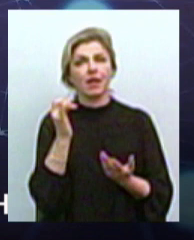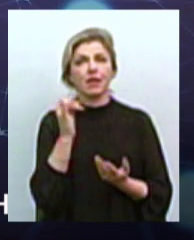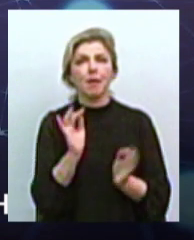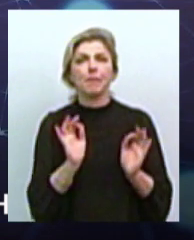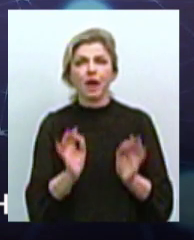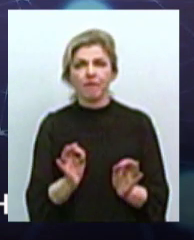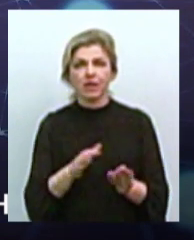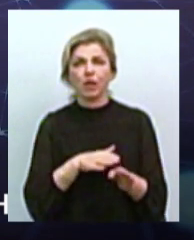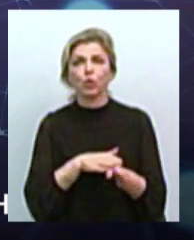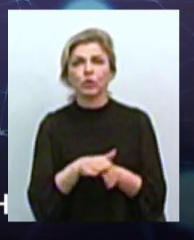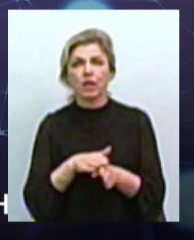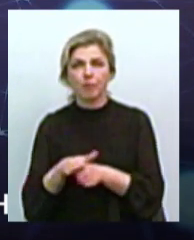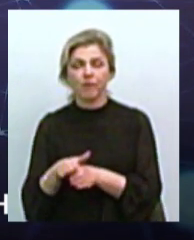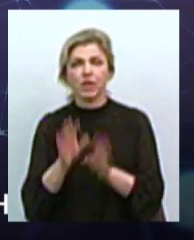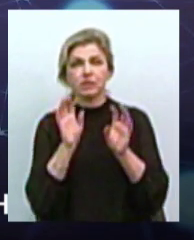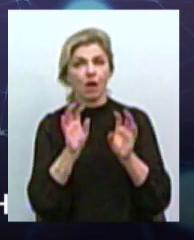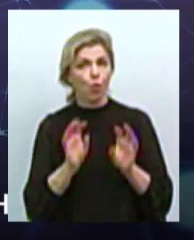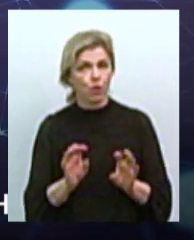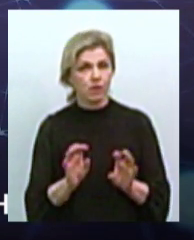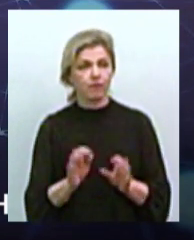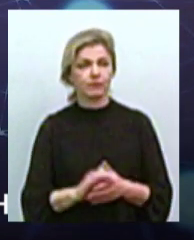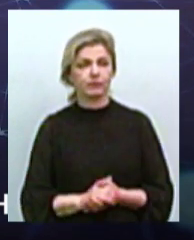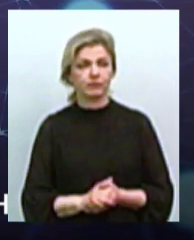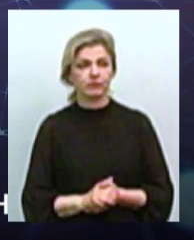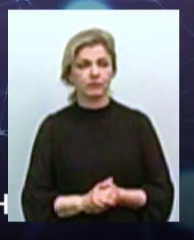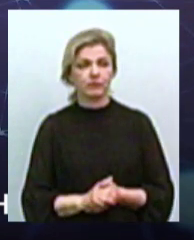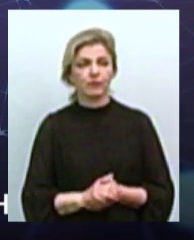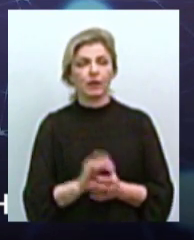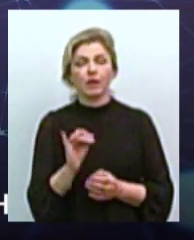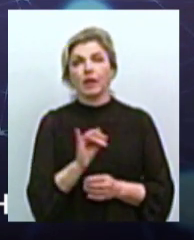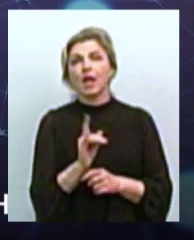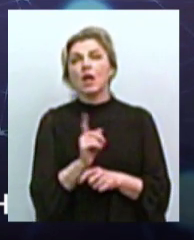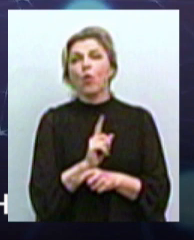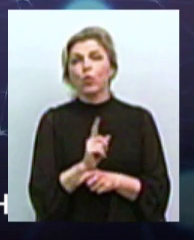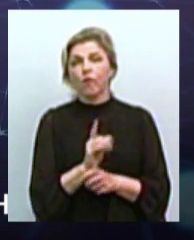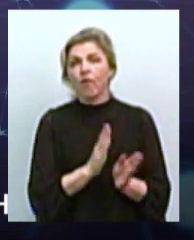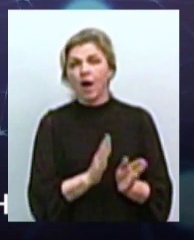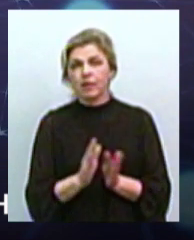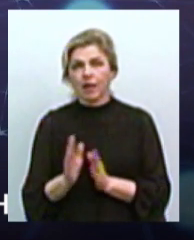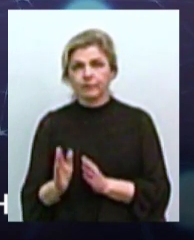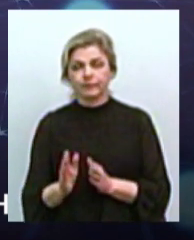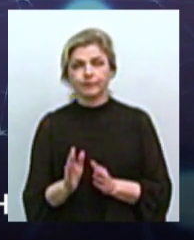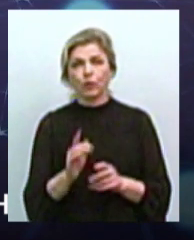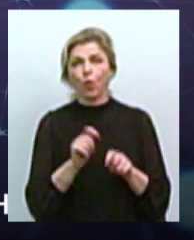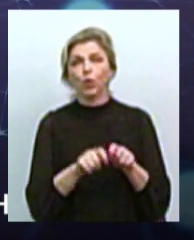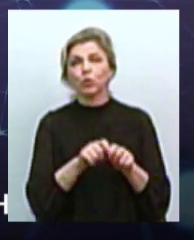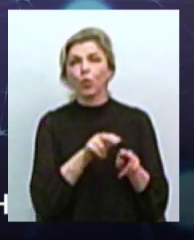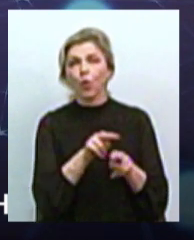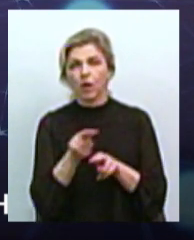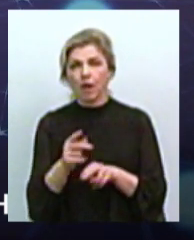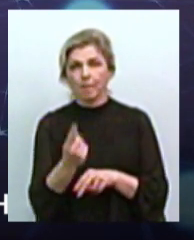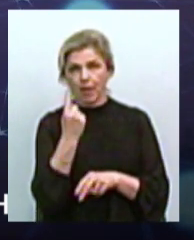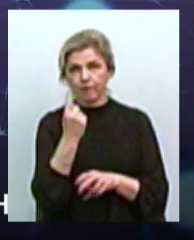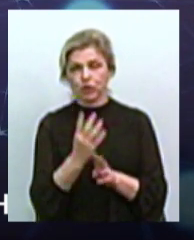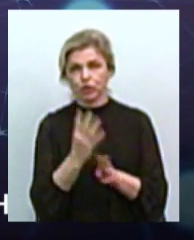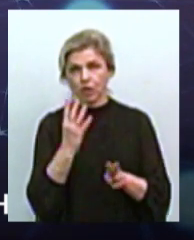дотримування законів і регулювання, якось контроль, в першу чергу,